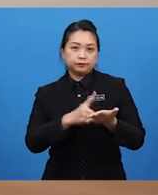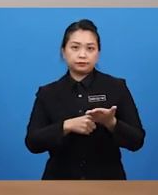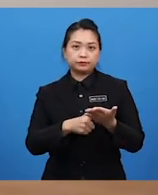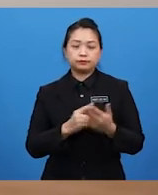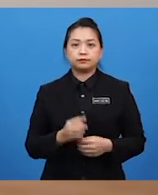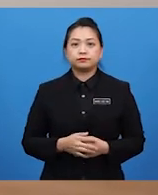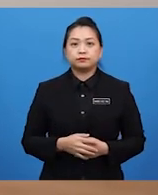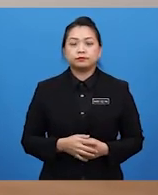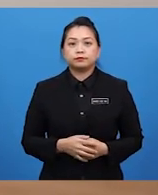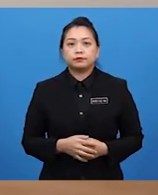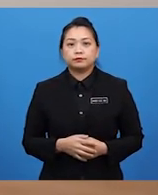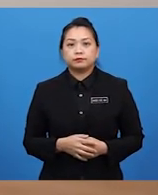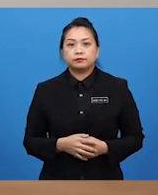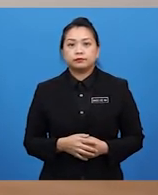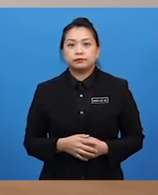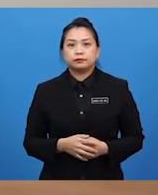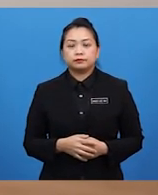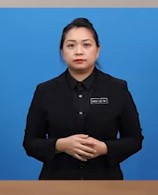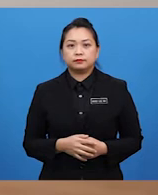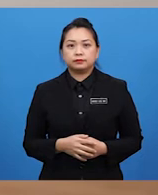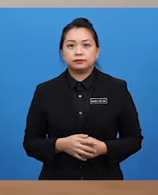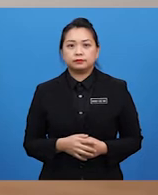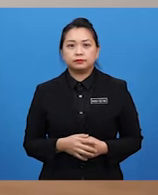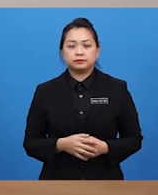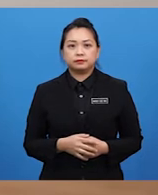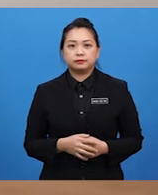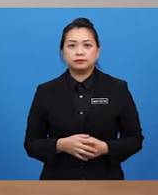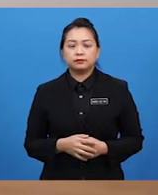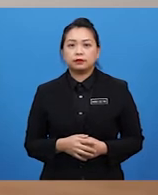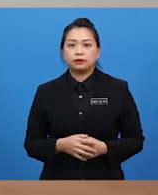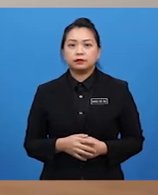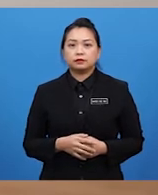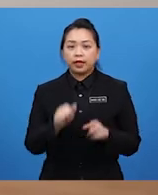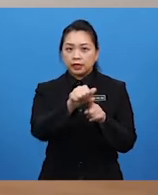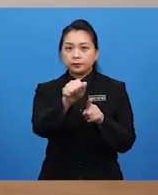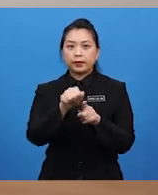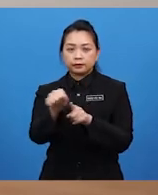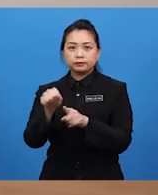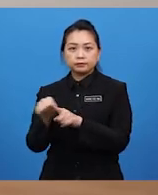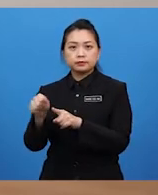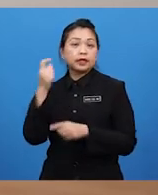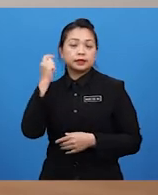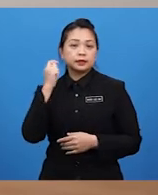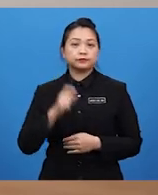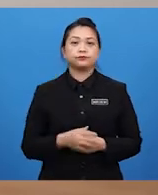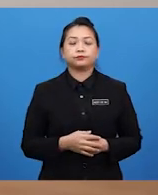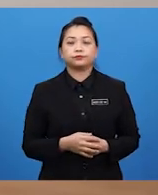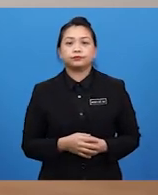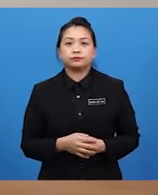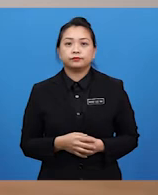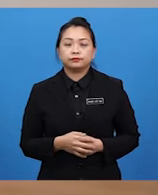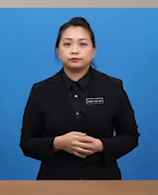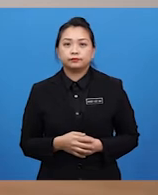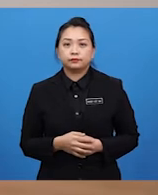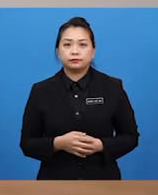lihat satu persatu peranan psikologi seni visual dari aspek kreativiti, sensitiviti, emosi dan